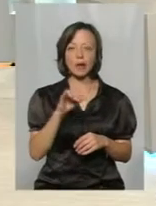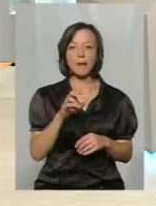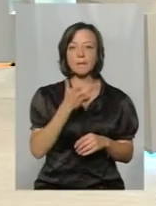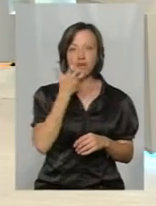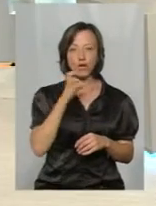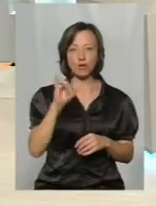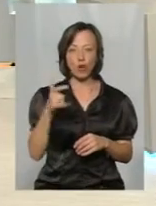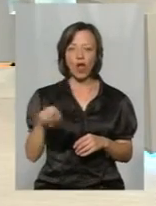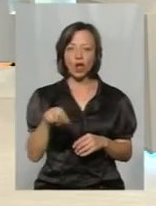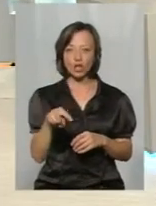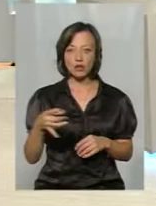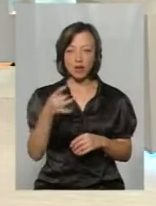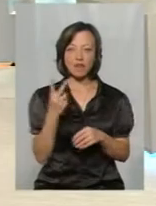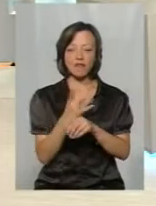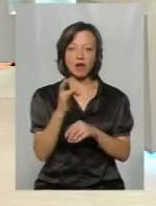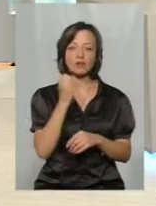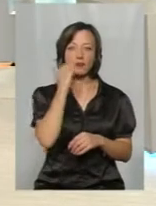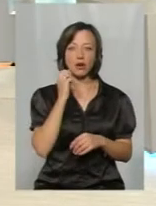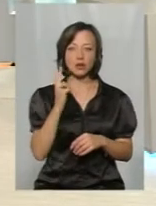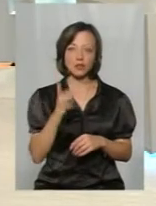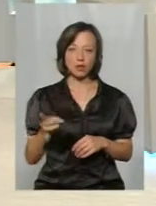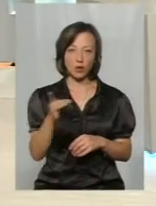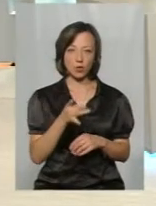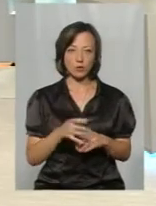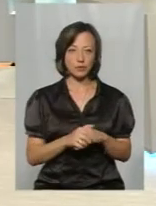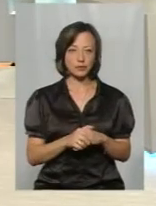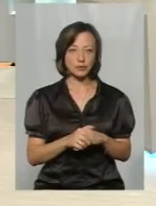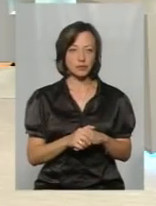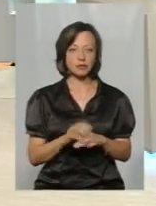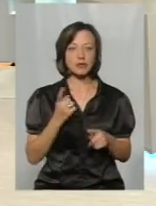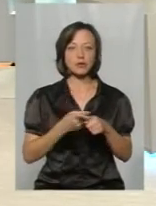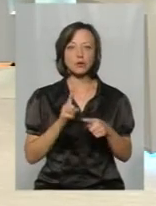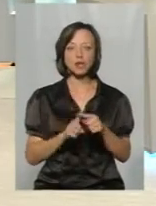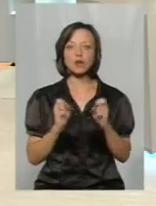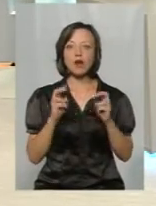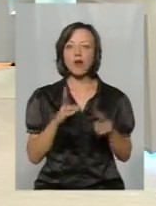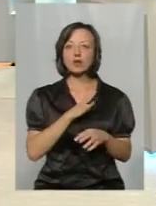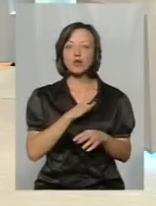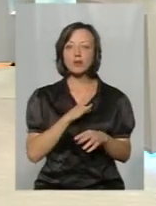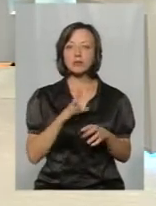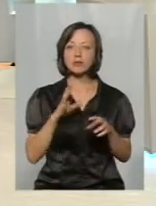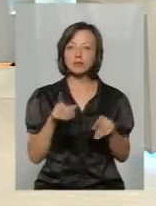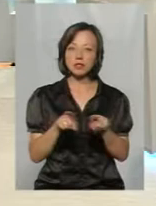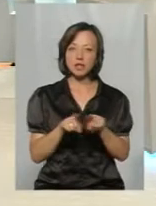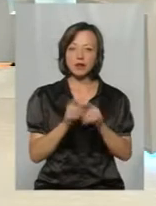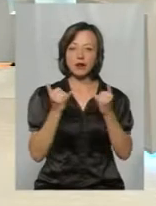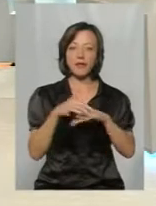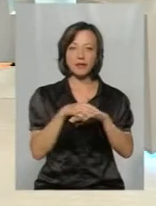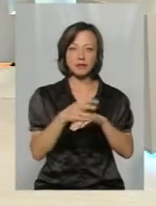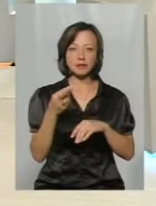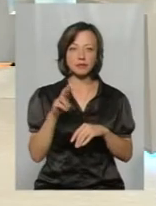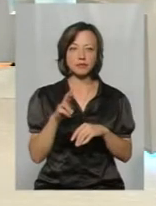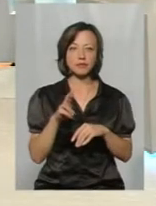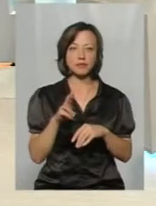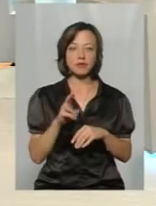Бух. Литичівський район і два рази Старопостянтинівський район. А оці, наскільки вони були небезпечні все ж таки для населення? Прошу